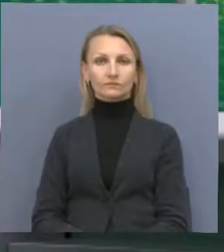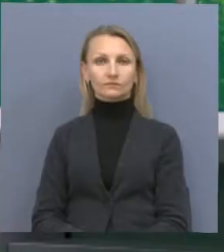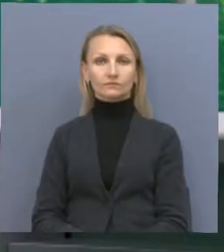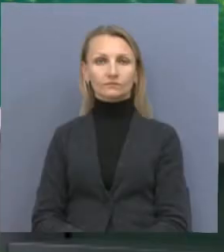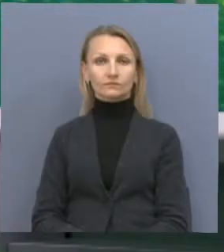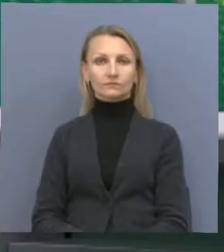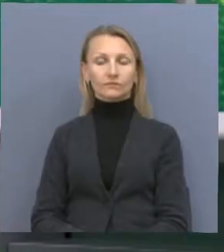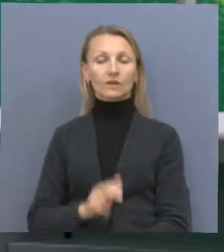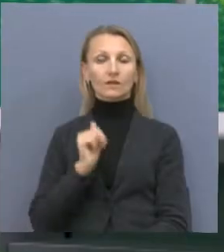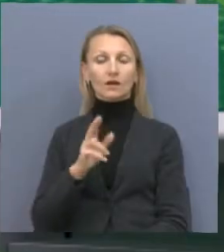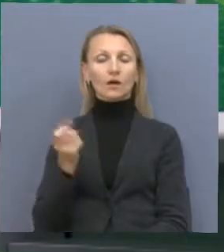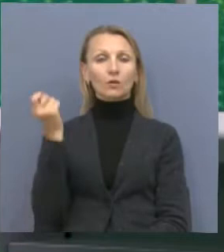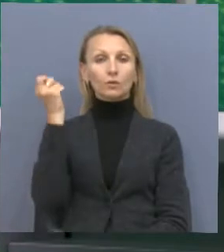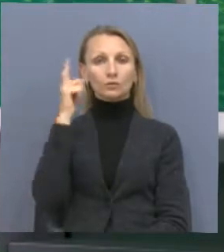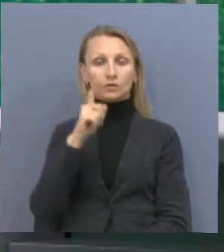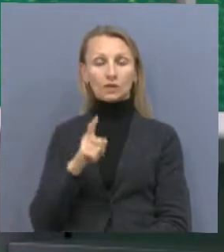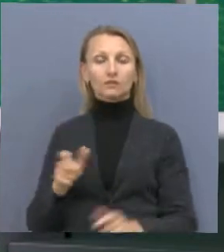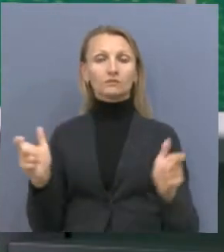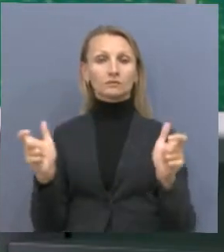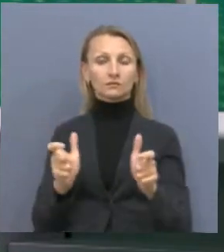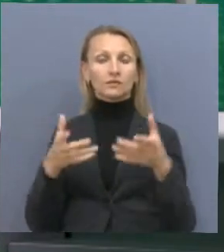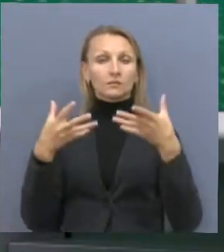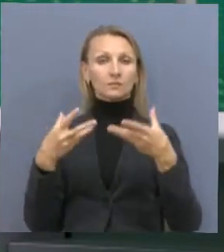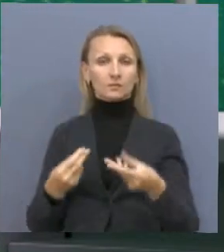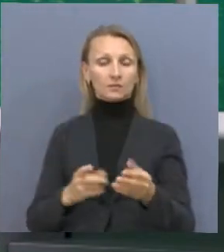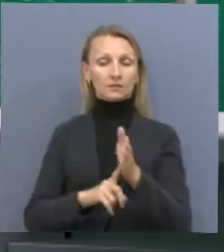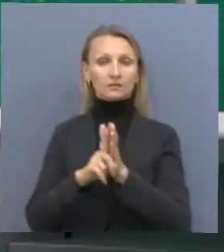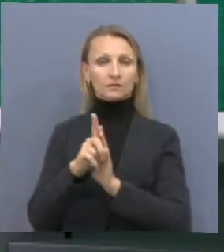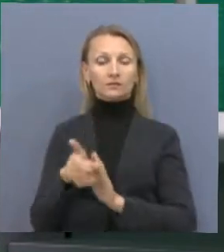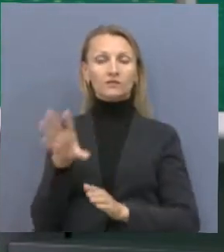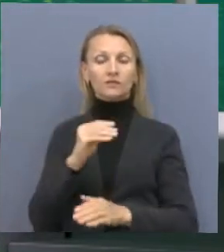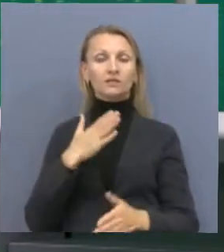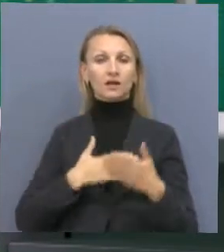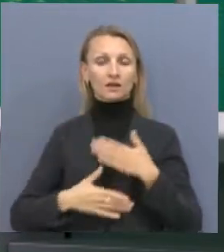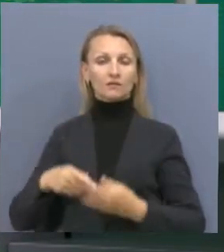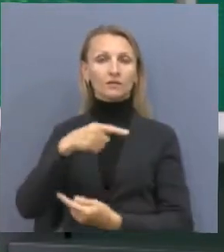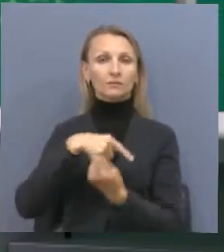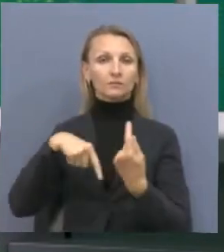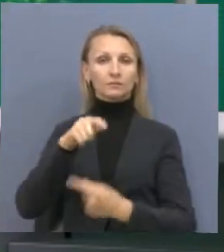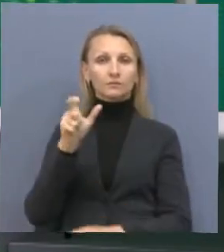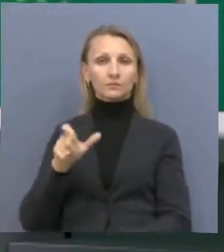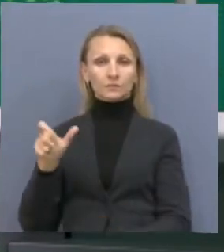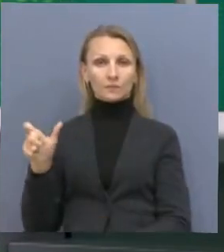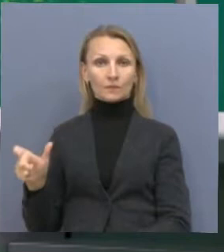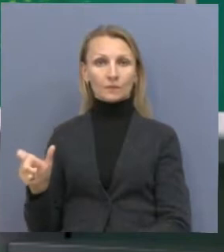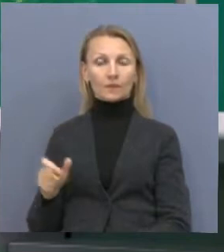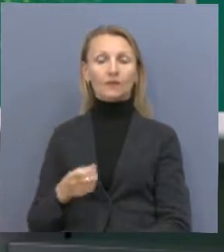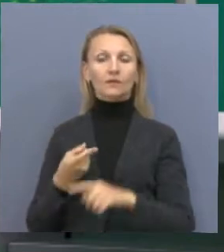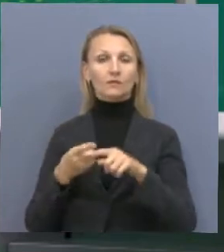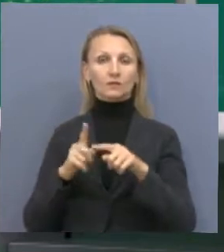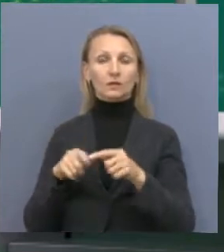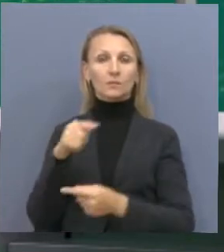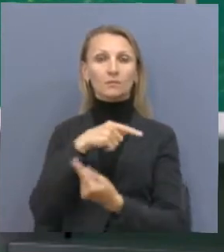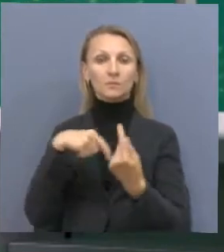Как известно, упрощение карантинных мер прежде всего обрадовало предпринимателей. Бесспорно, локдаун ударил по